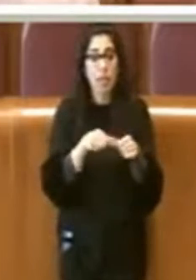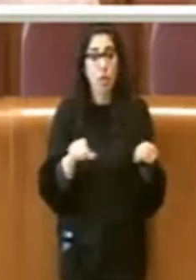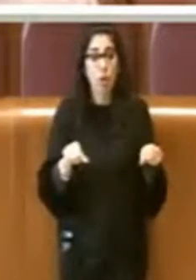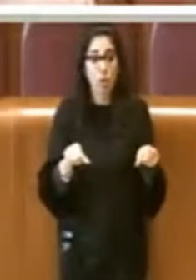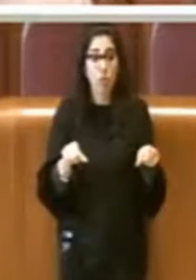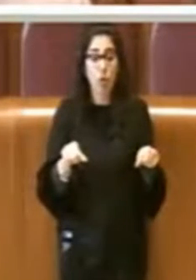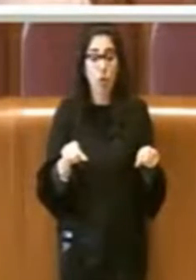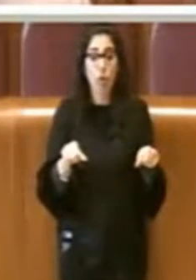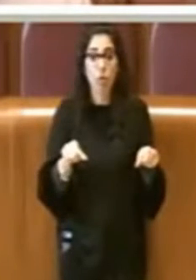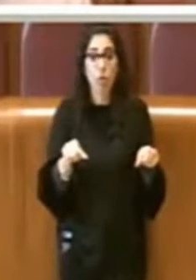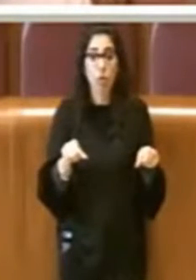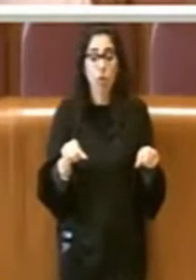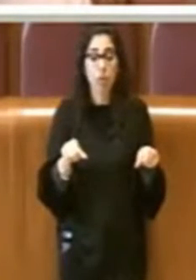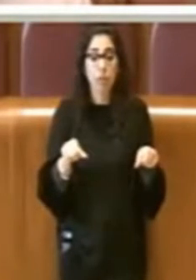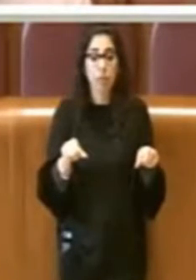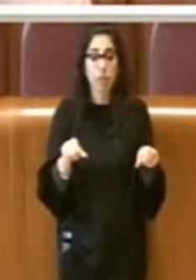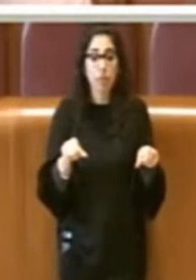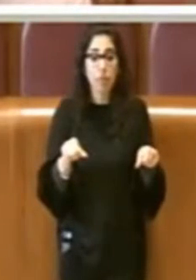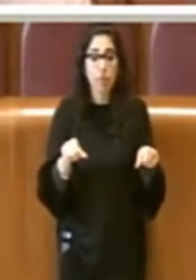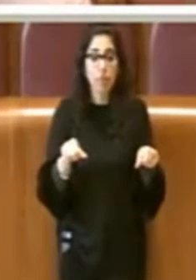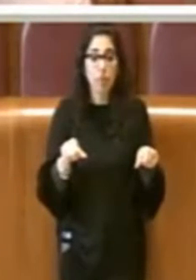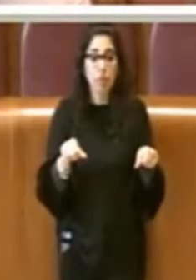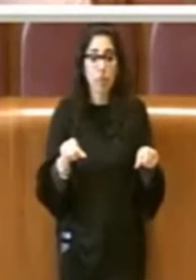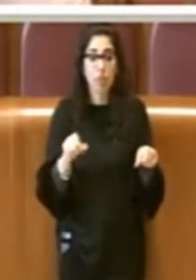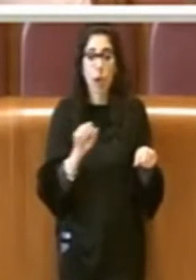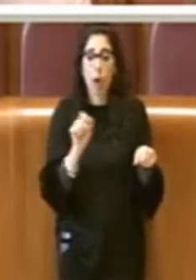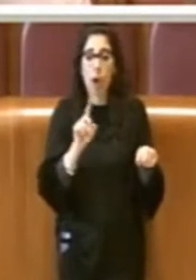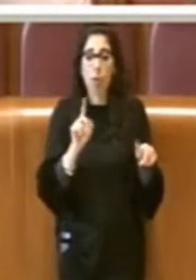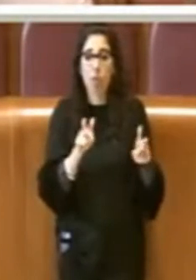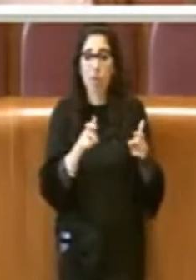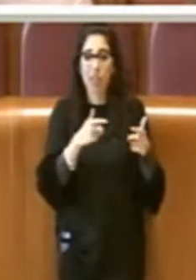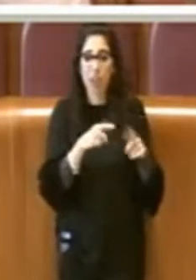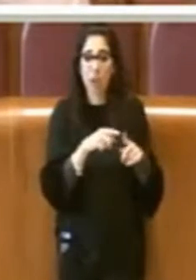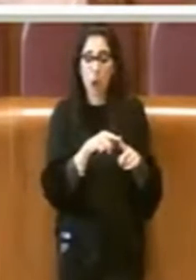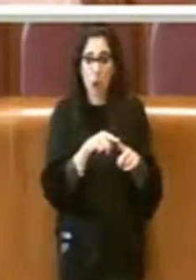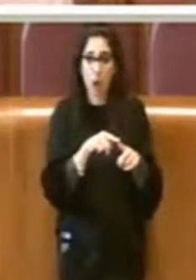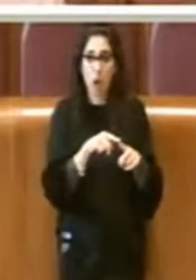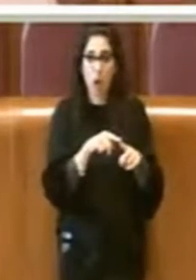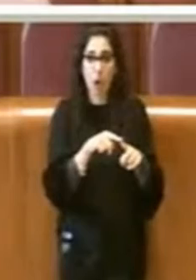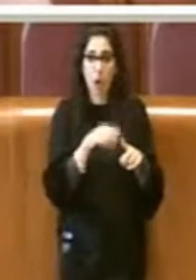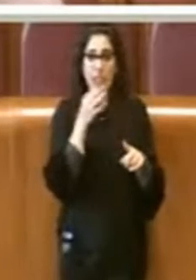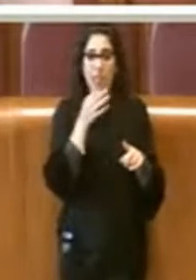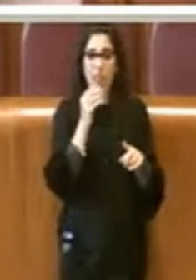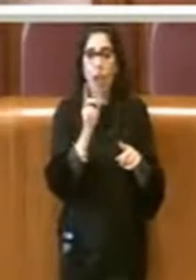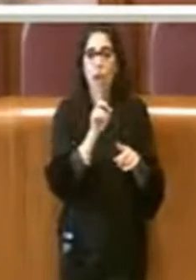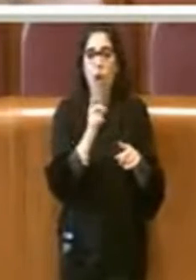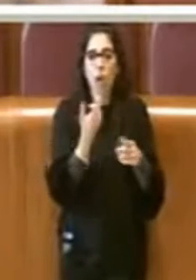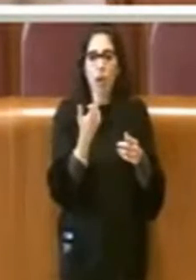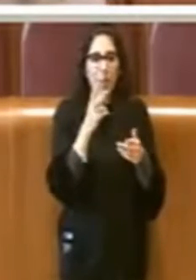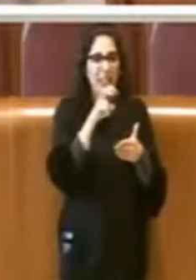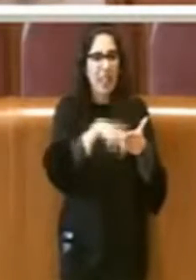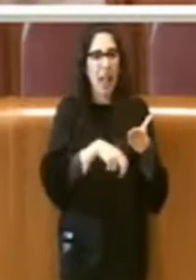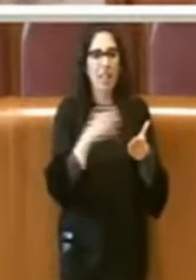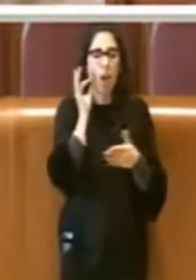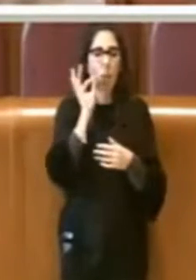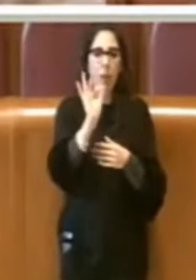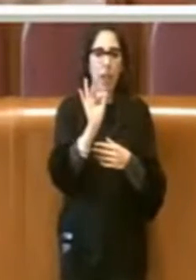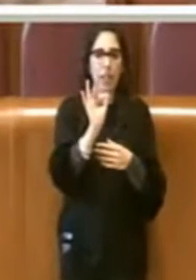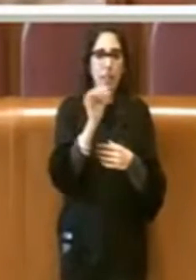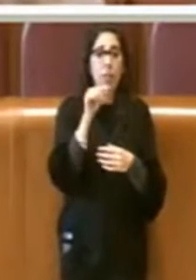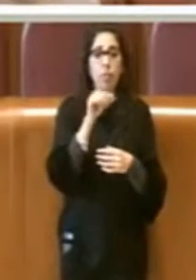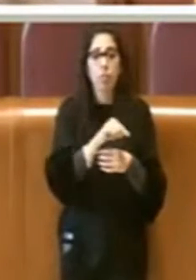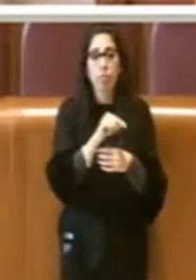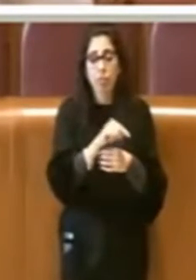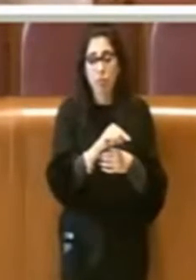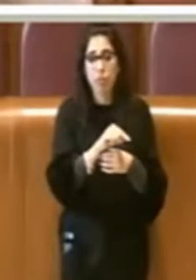non è vincolata, quindi non è una tassa di scopo, ed è quindi a